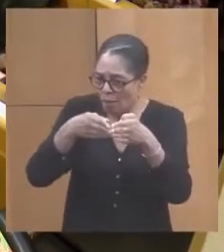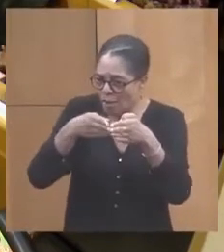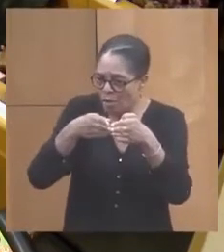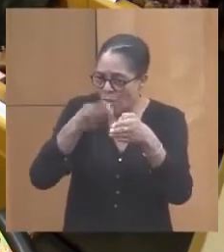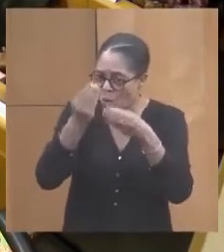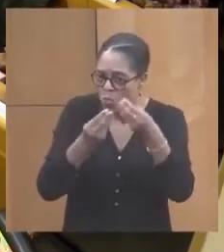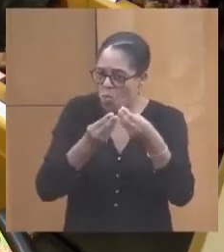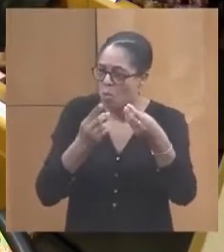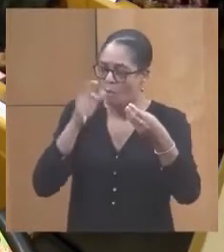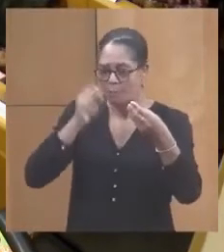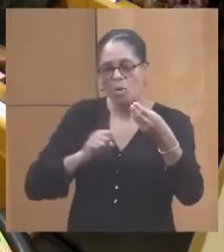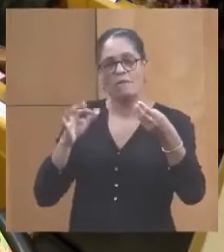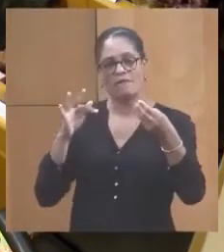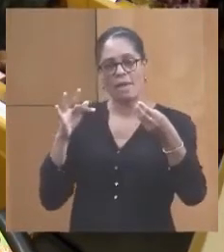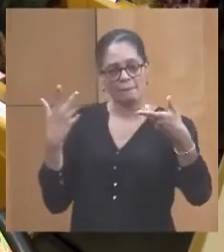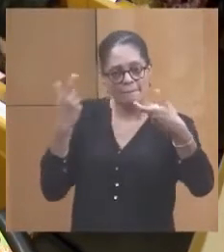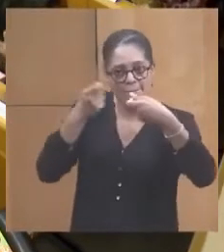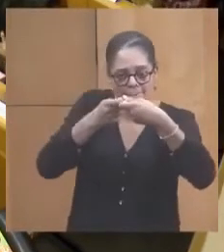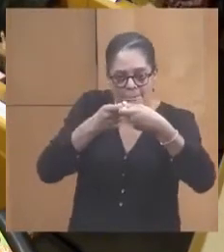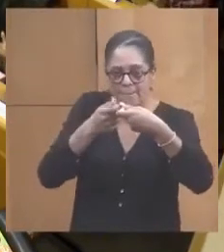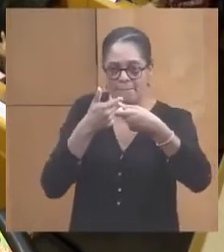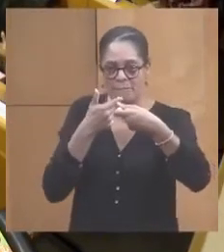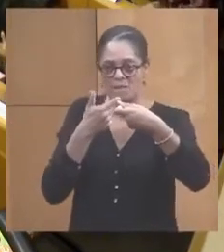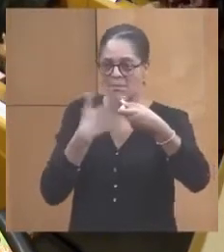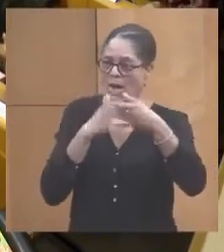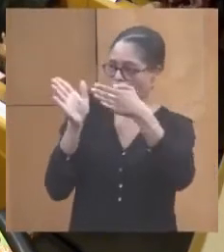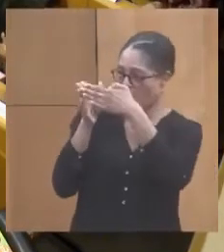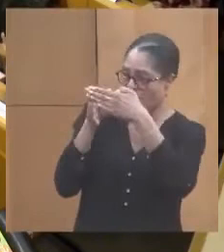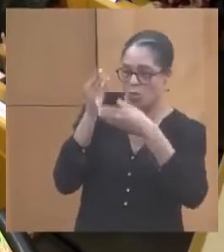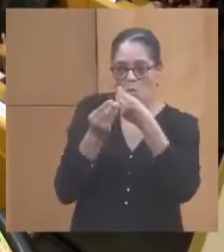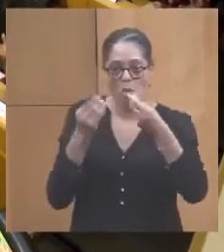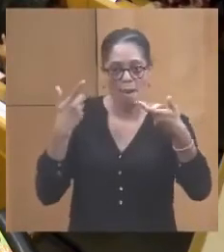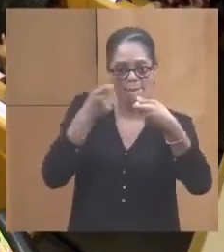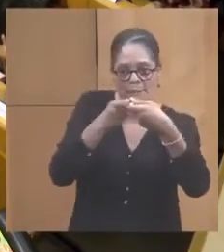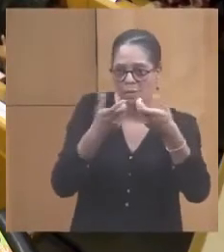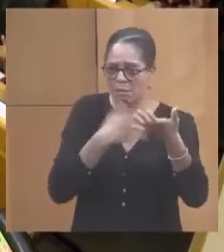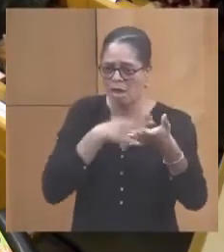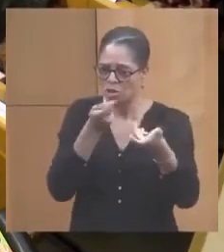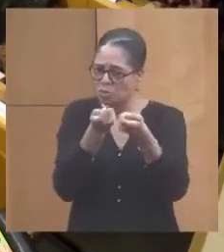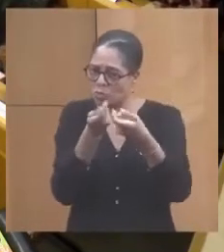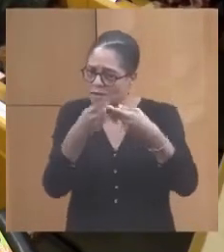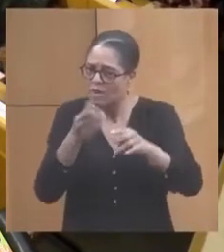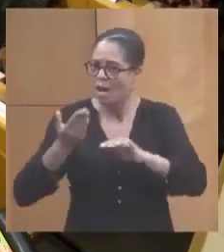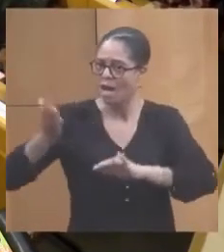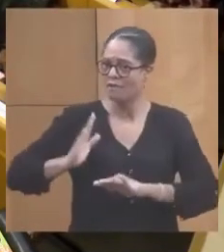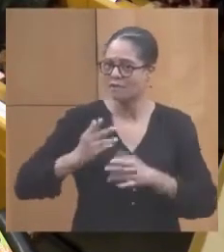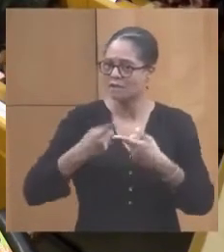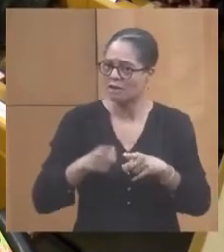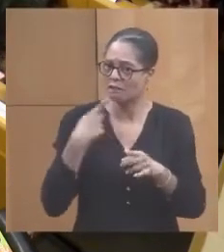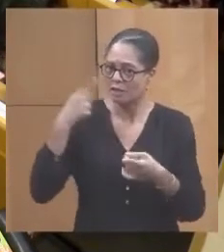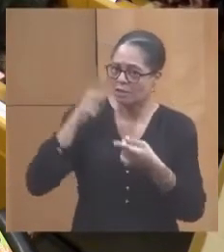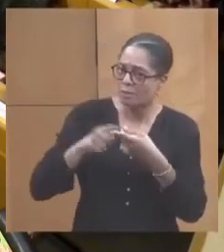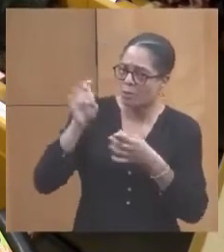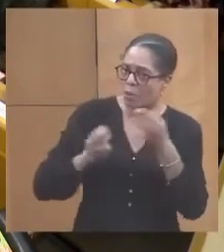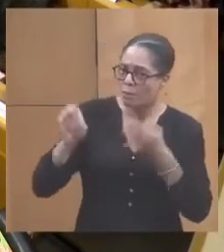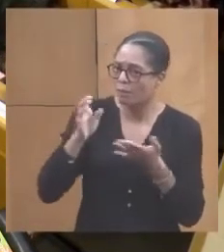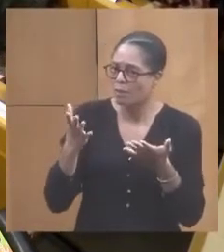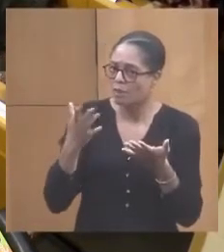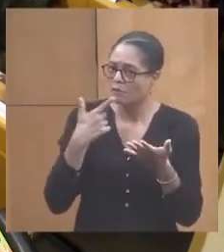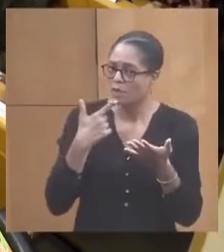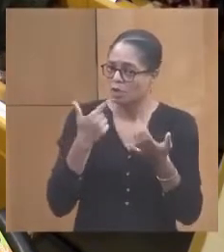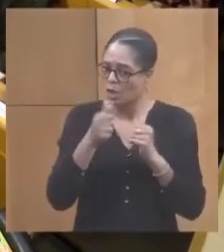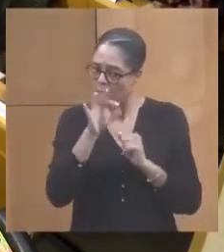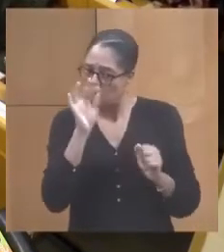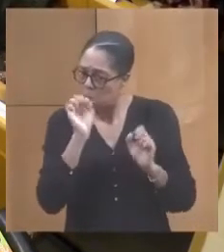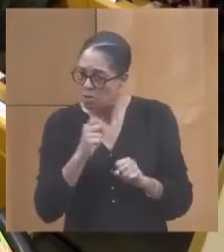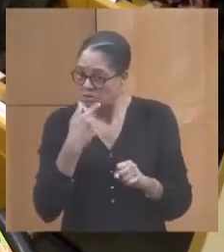éligibles au FEAMP ? Puisque ce n pas le mode de gestion qu'on avait auparavant sous les fonds européens. Nous sommes éligibles, donc c